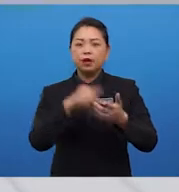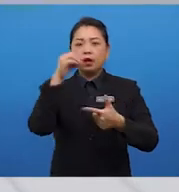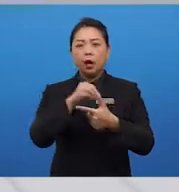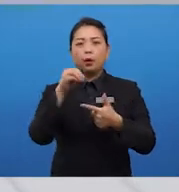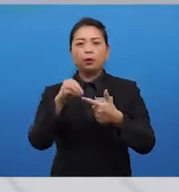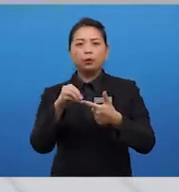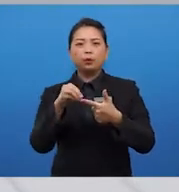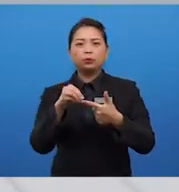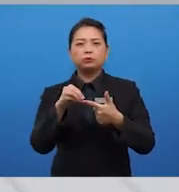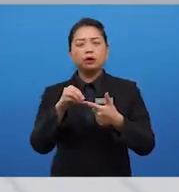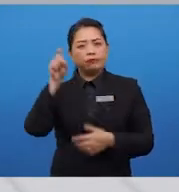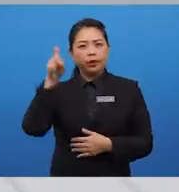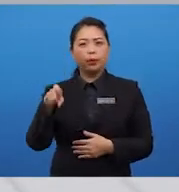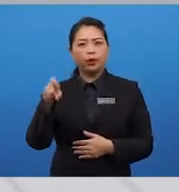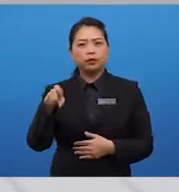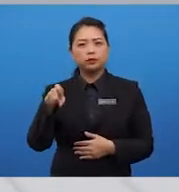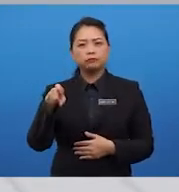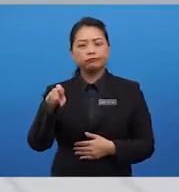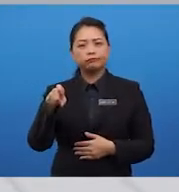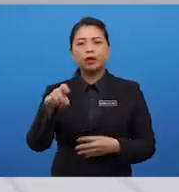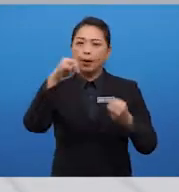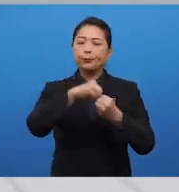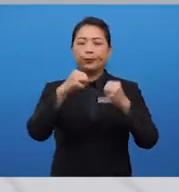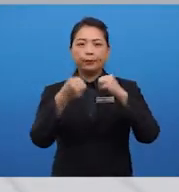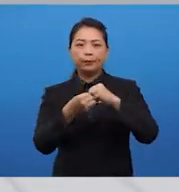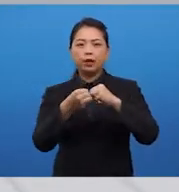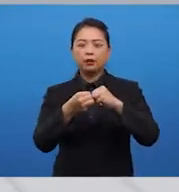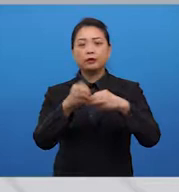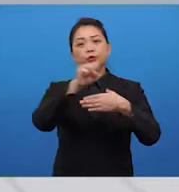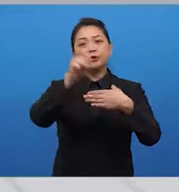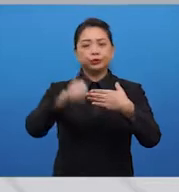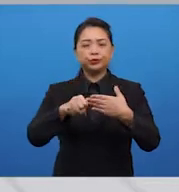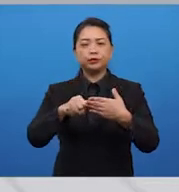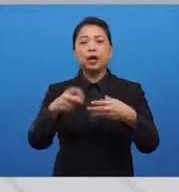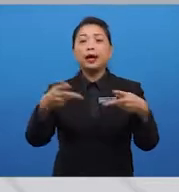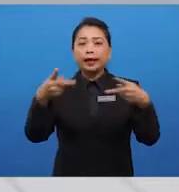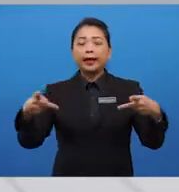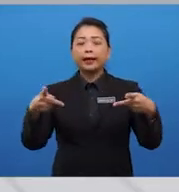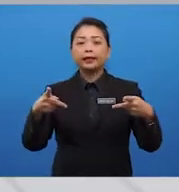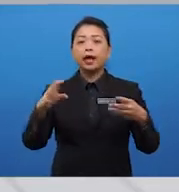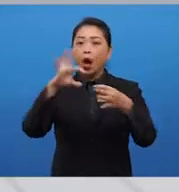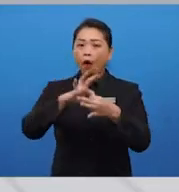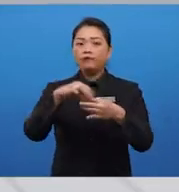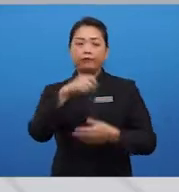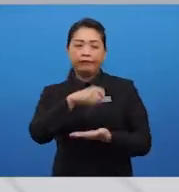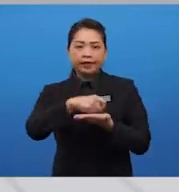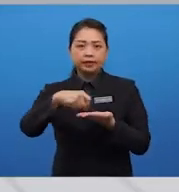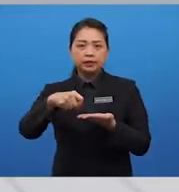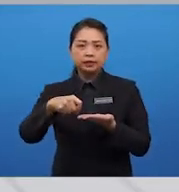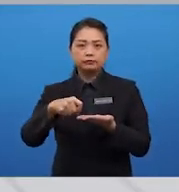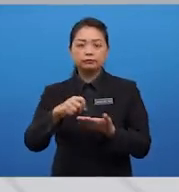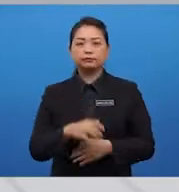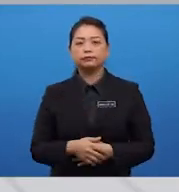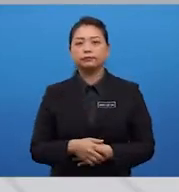one which requires problem solution kind of writing. Now, unlike the first task